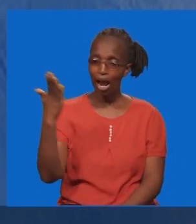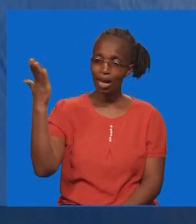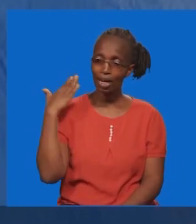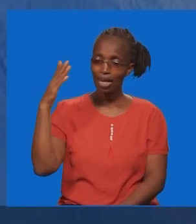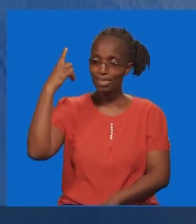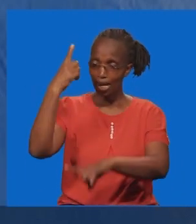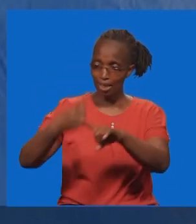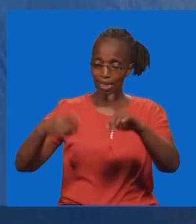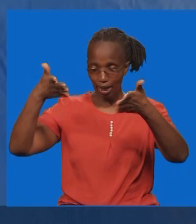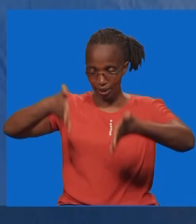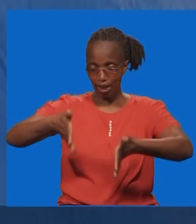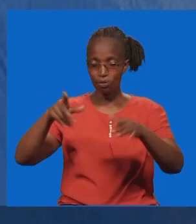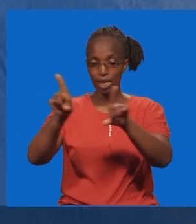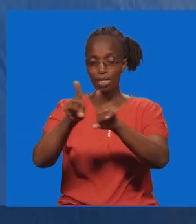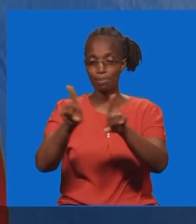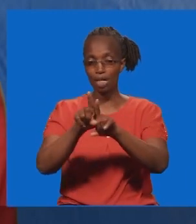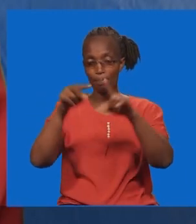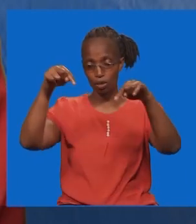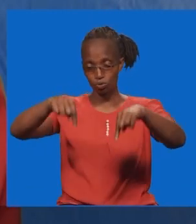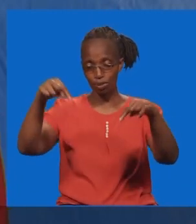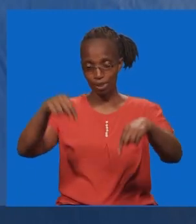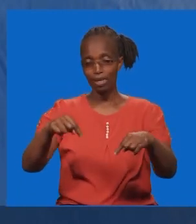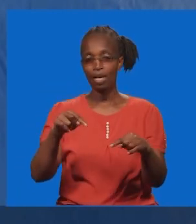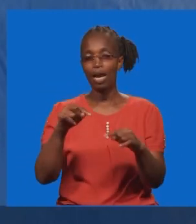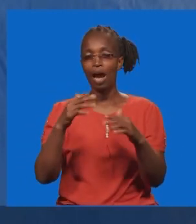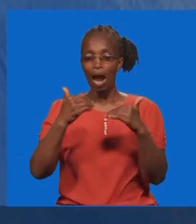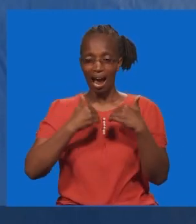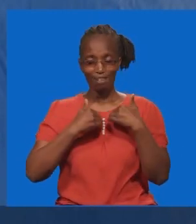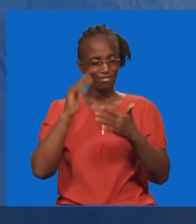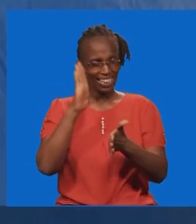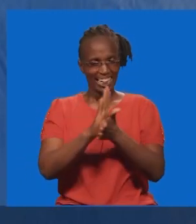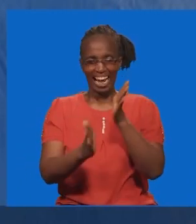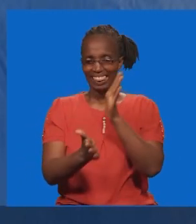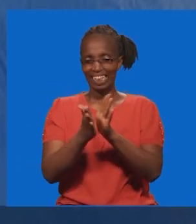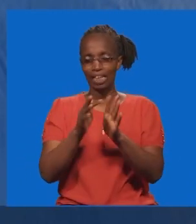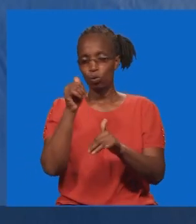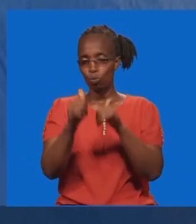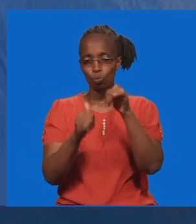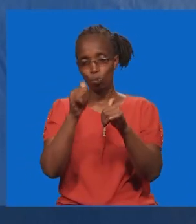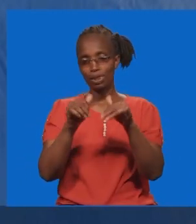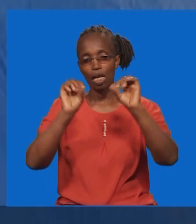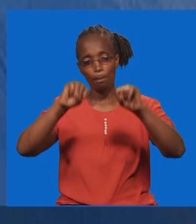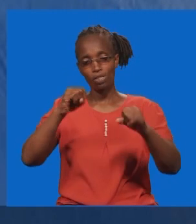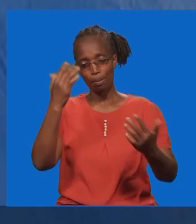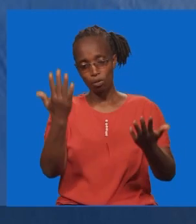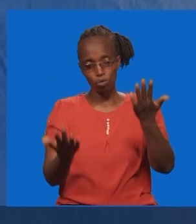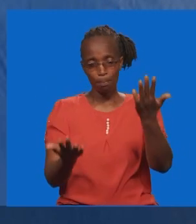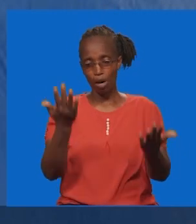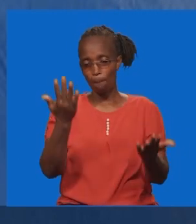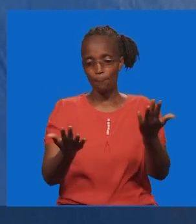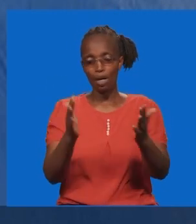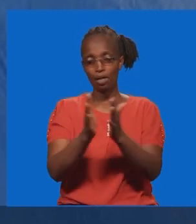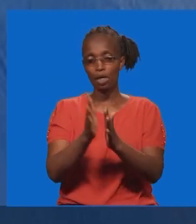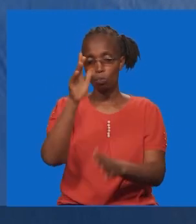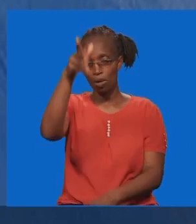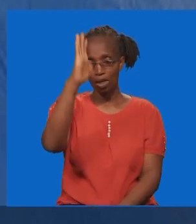uliopita. Lie hata ako sasa. Na kuna kitu ambacho kinaweza kufananishwa na